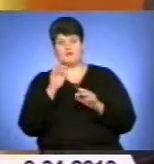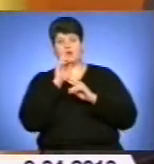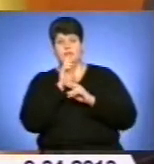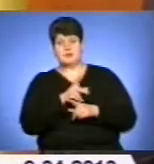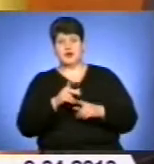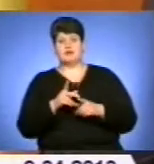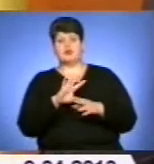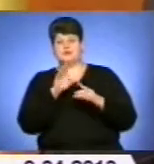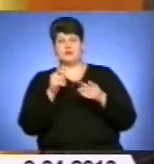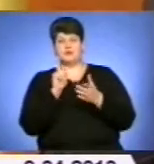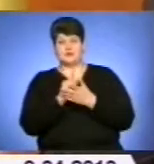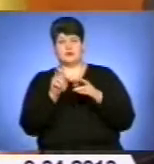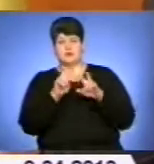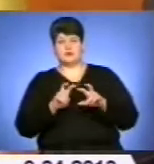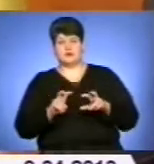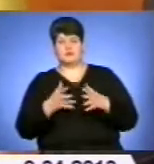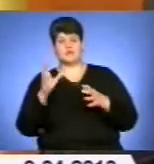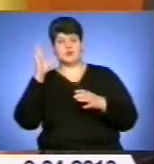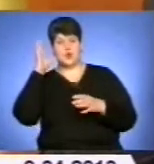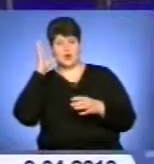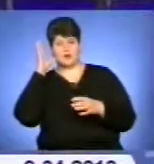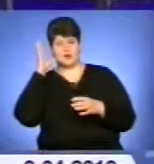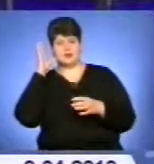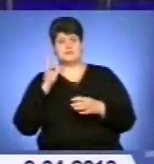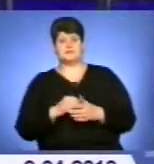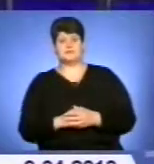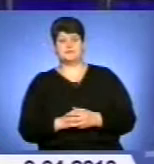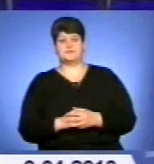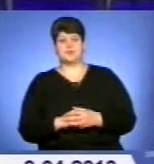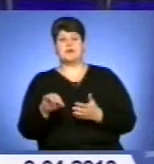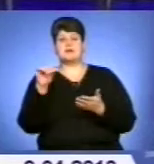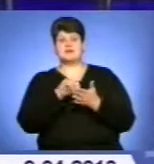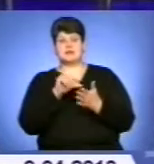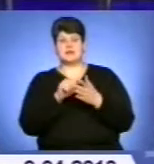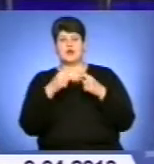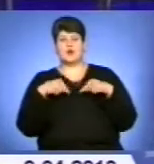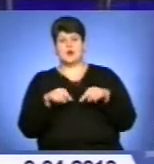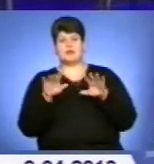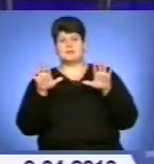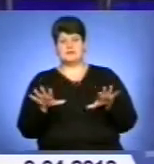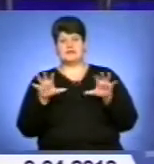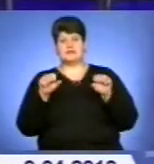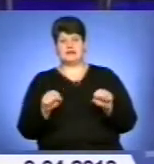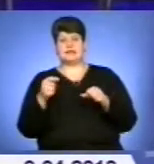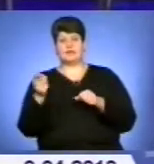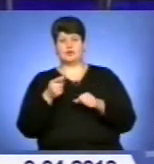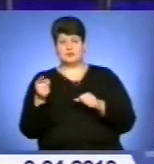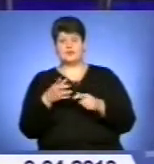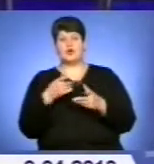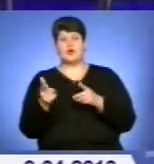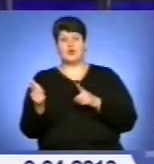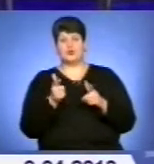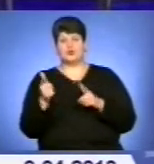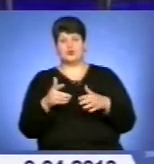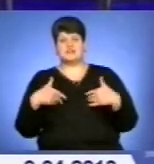це маємо аналізувати, акумулювати, вислуховувати. Представники органів місцевої влади Тернопільщини готують звернення